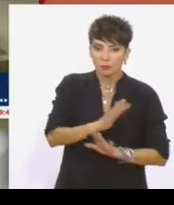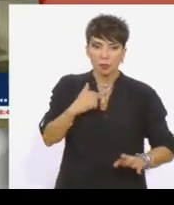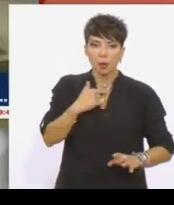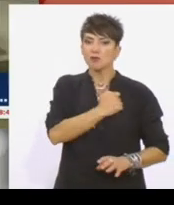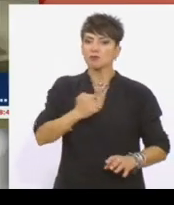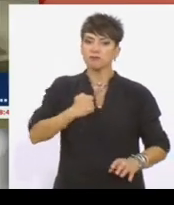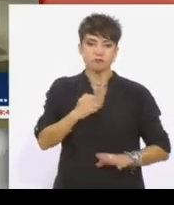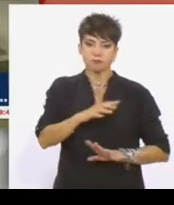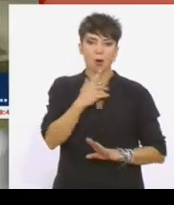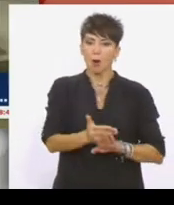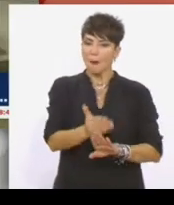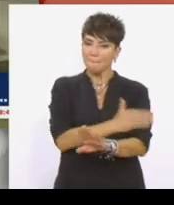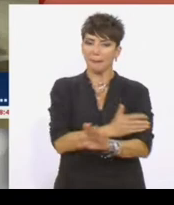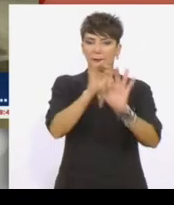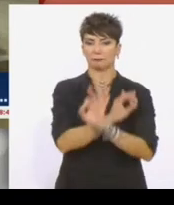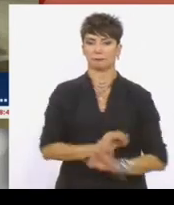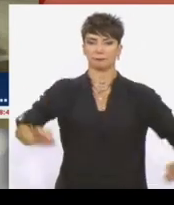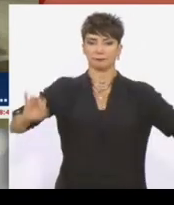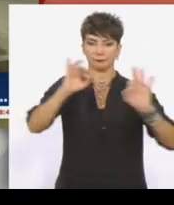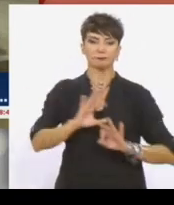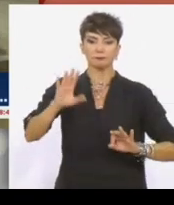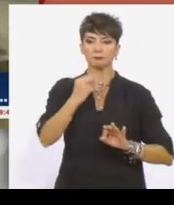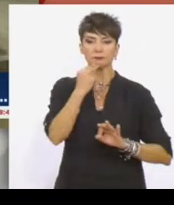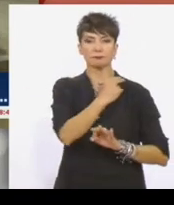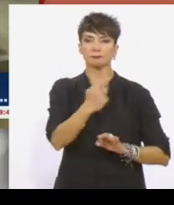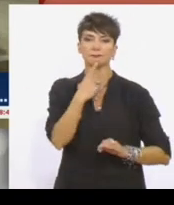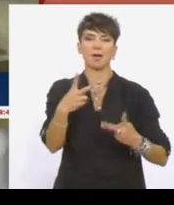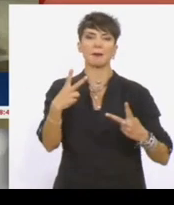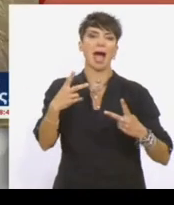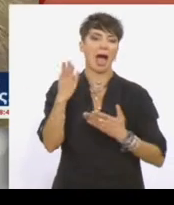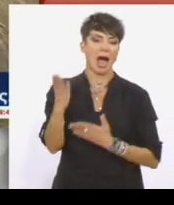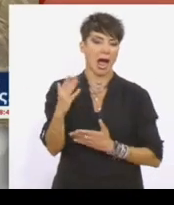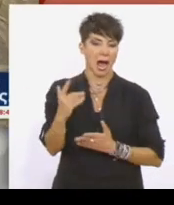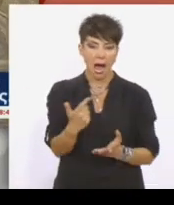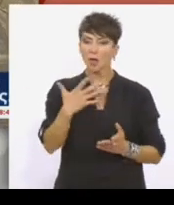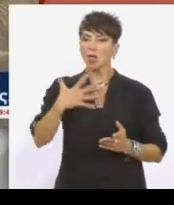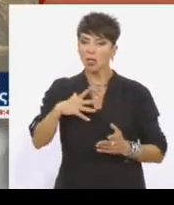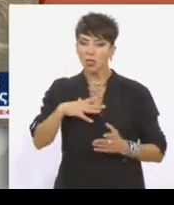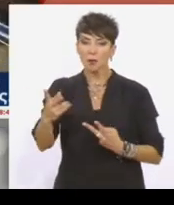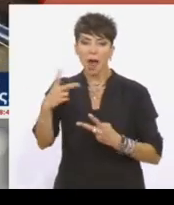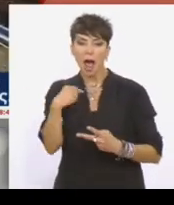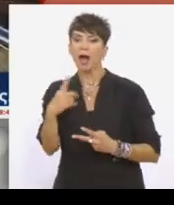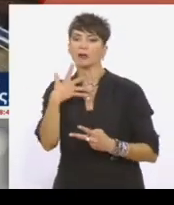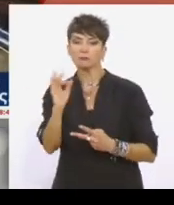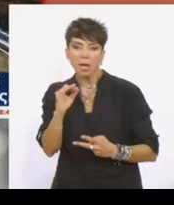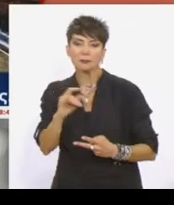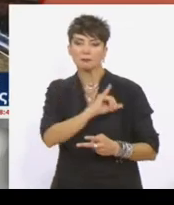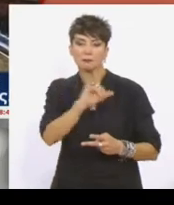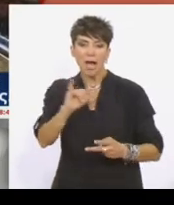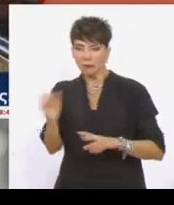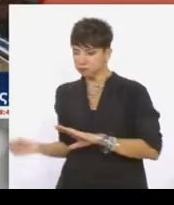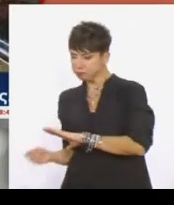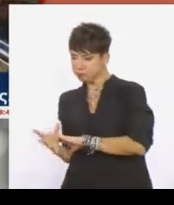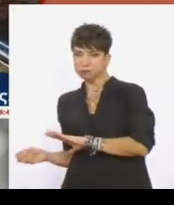AUTHORWAVE